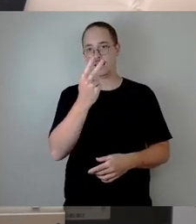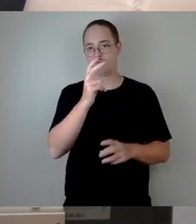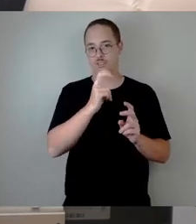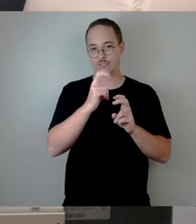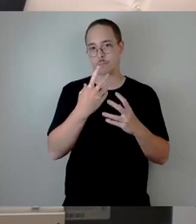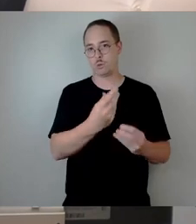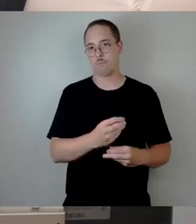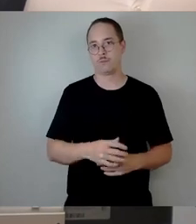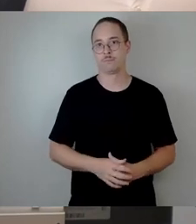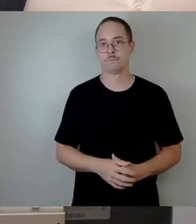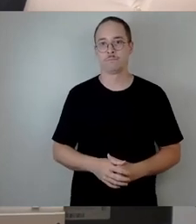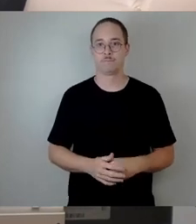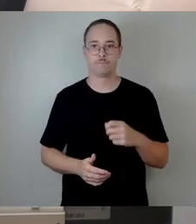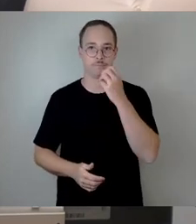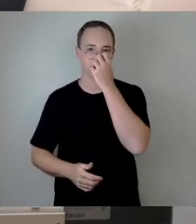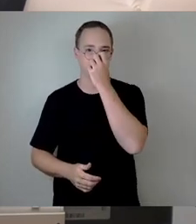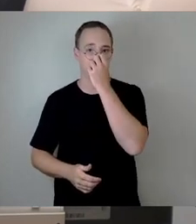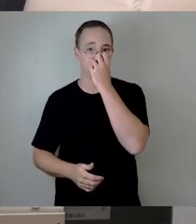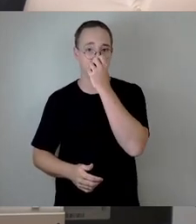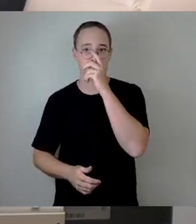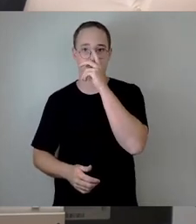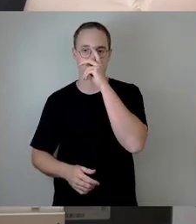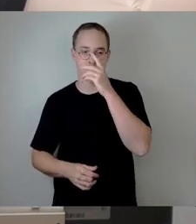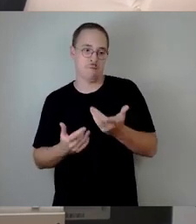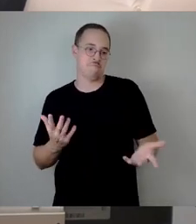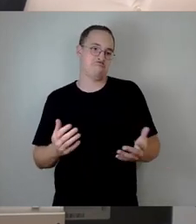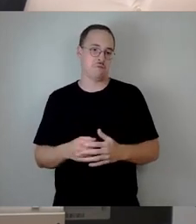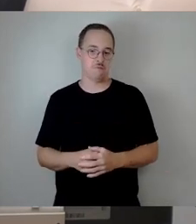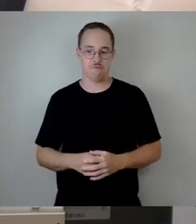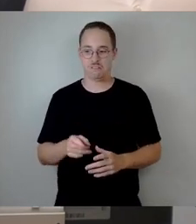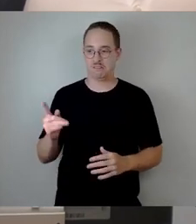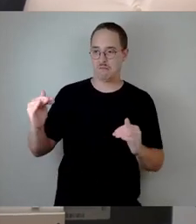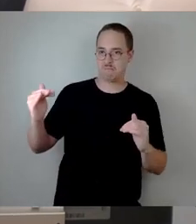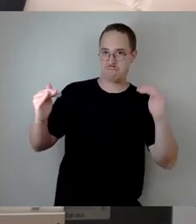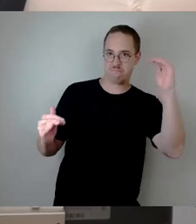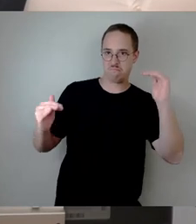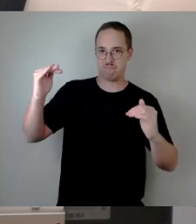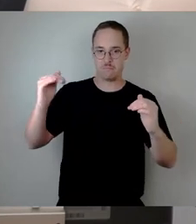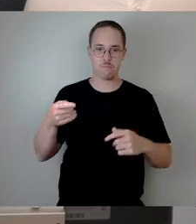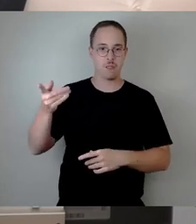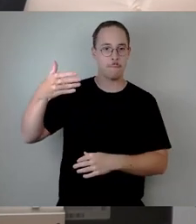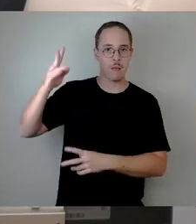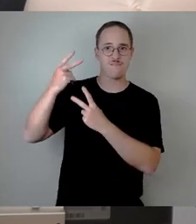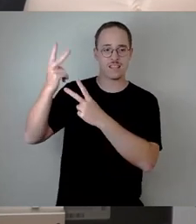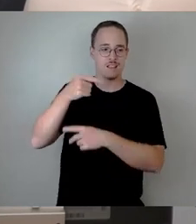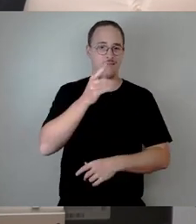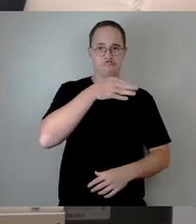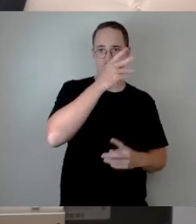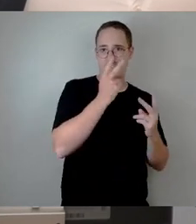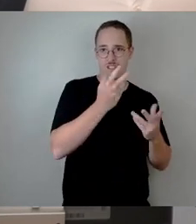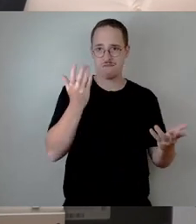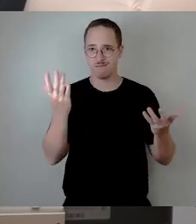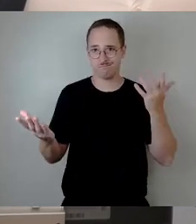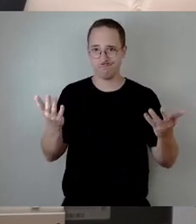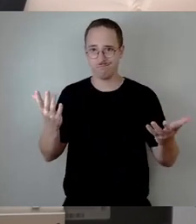da eins höher zu hängen als das andere? Kann man trefflich darüber streiten? Die Rechtsprechung hat sich damit bereits befasst, nämlich